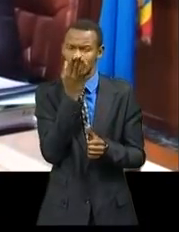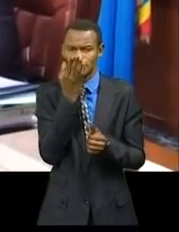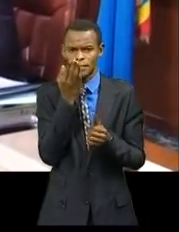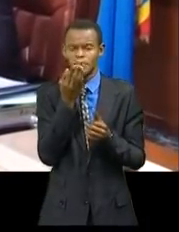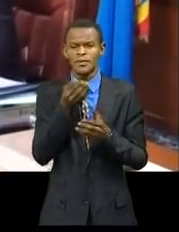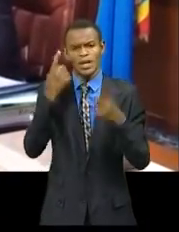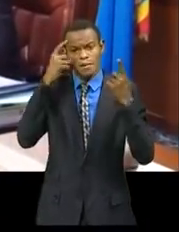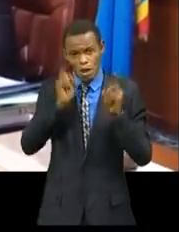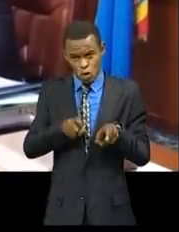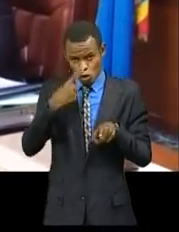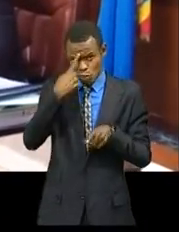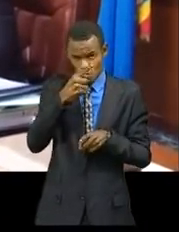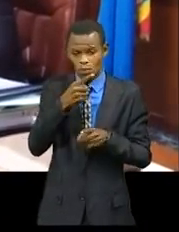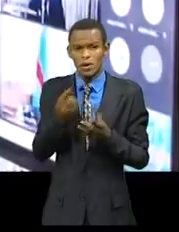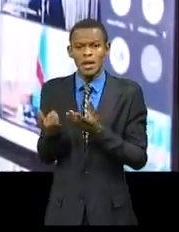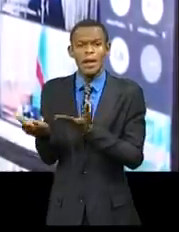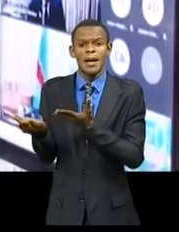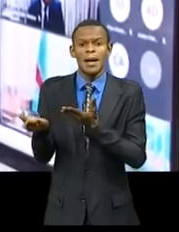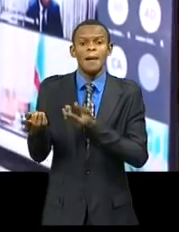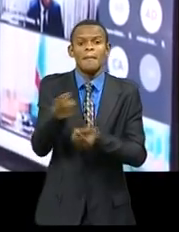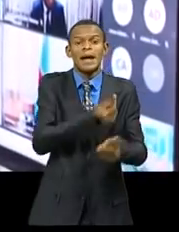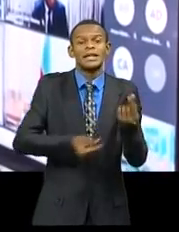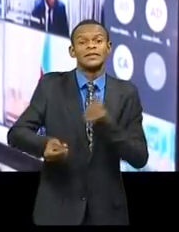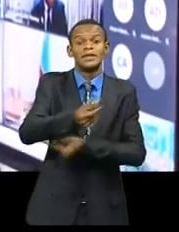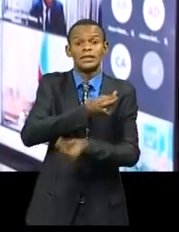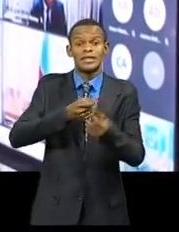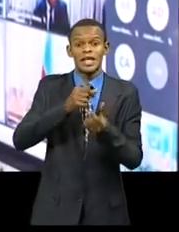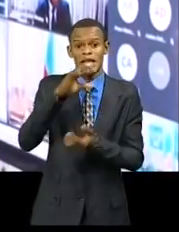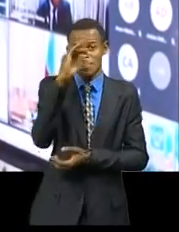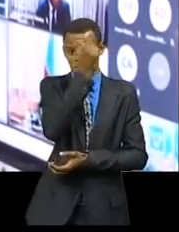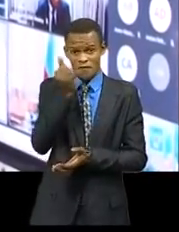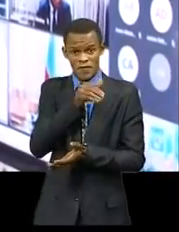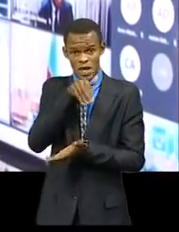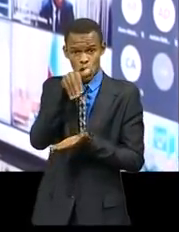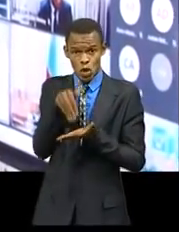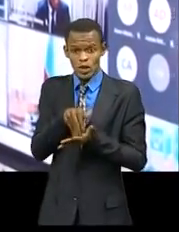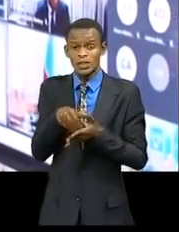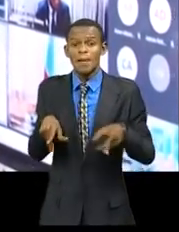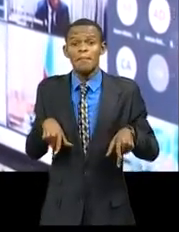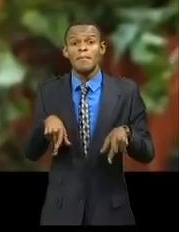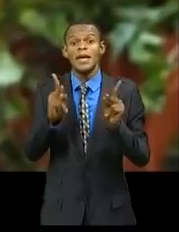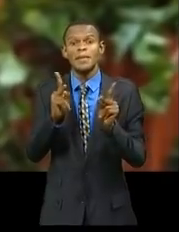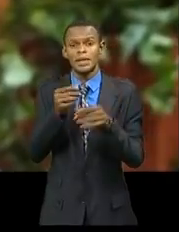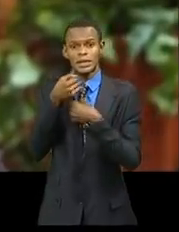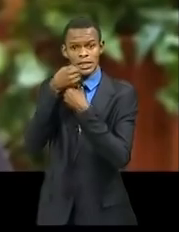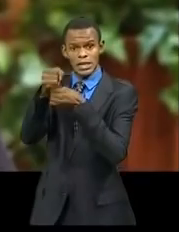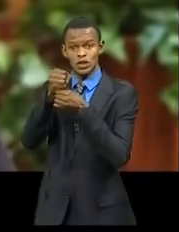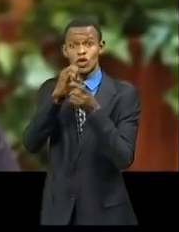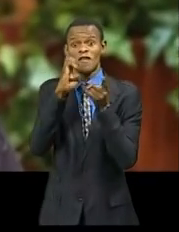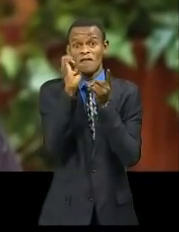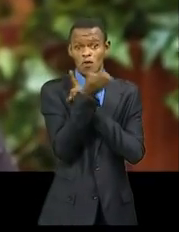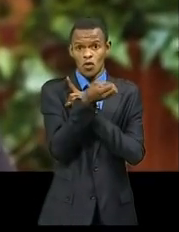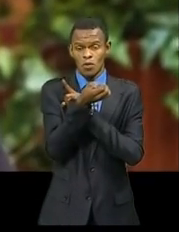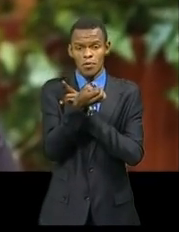commun de l'Afrique orientale et australe, comme ça, qui prescrivent la création d'un environnement favorable à la